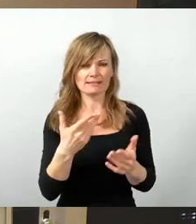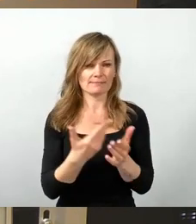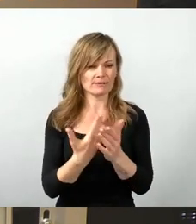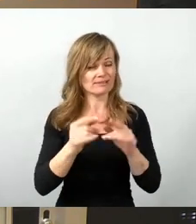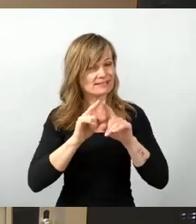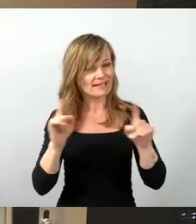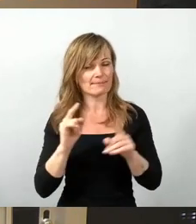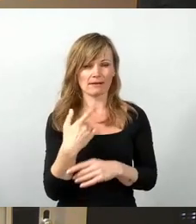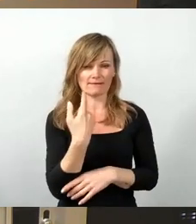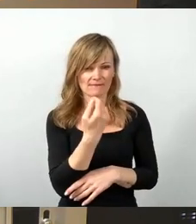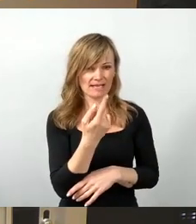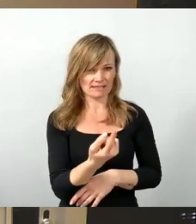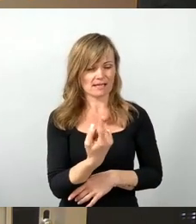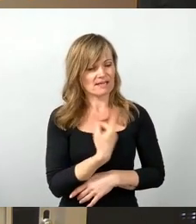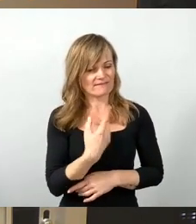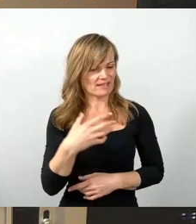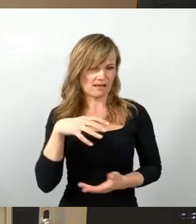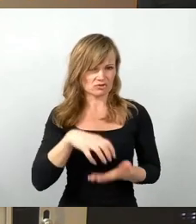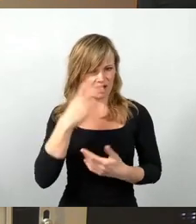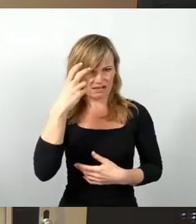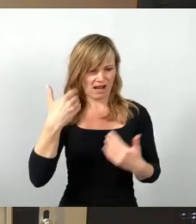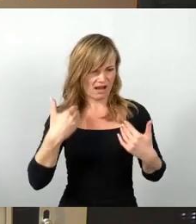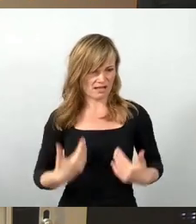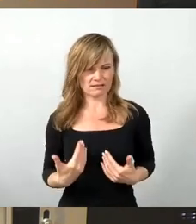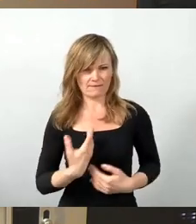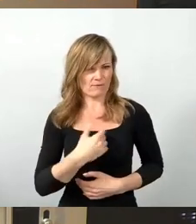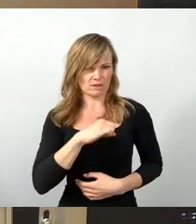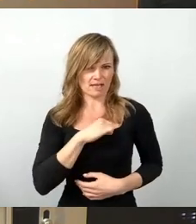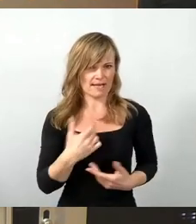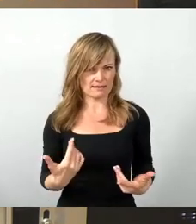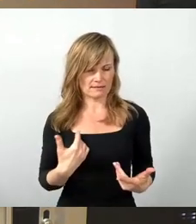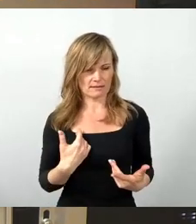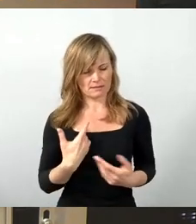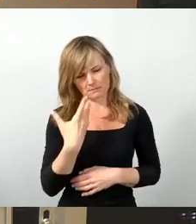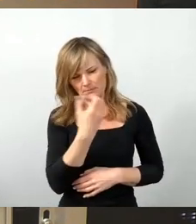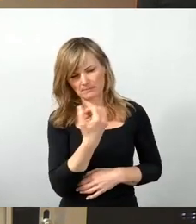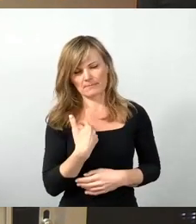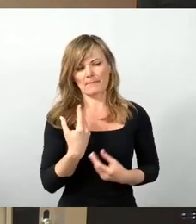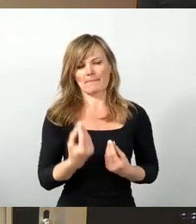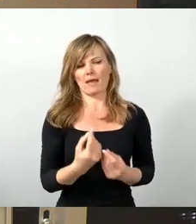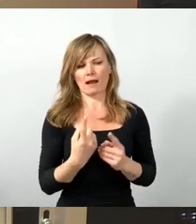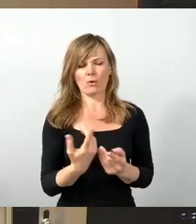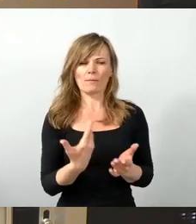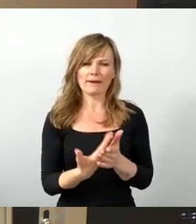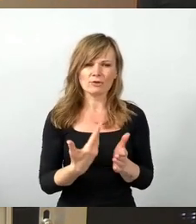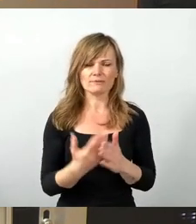als Stadträtinnen und Stadträte einen Vorteil und das merken wir ja auch regelmäßig bei Haushaltsverhandlungen.